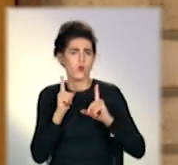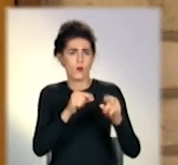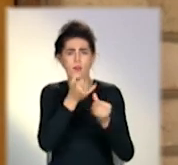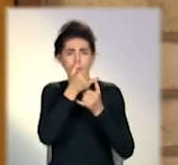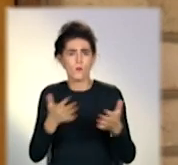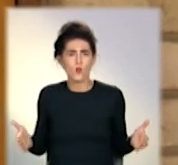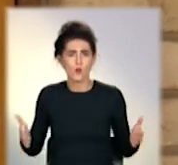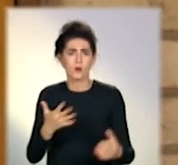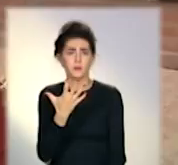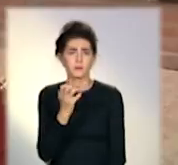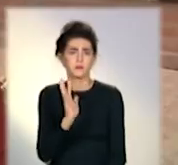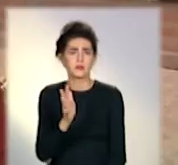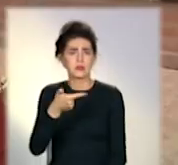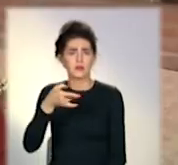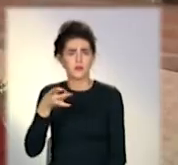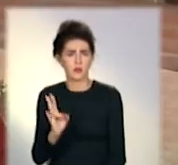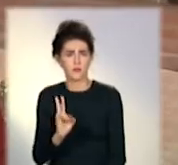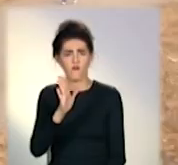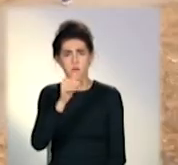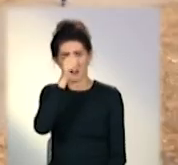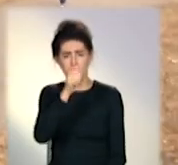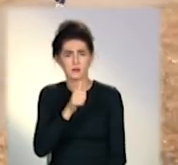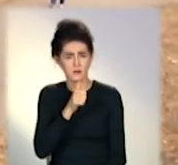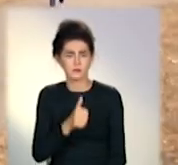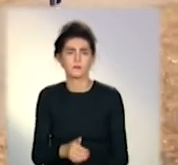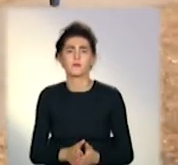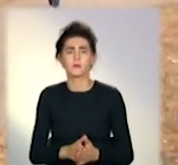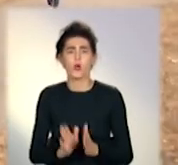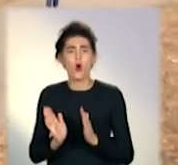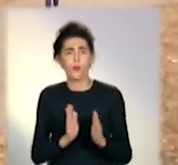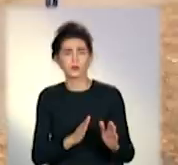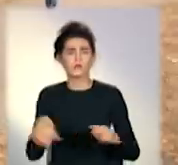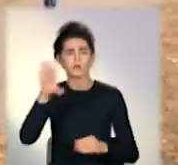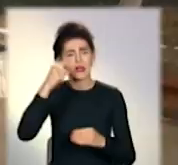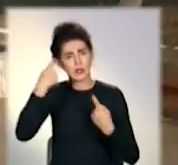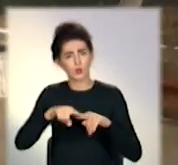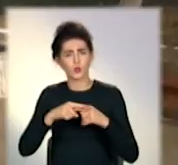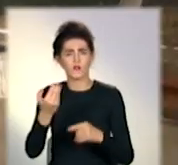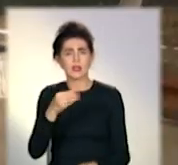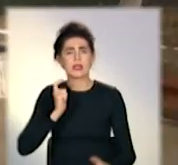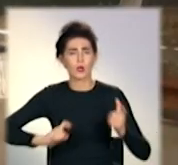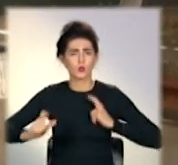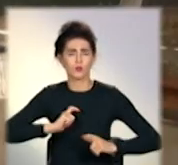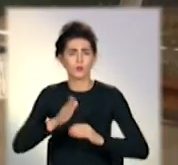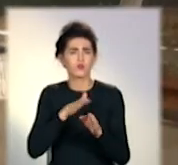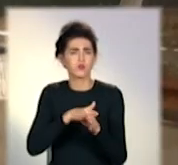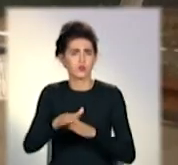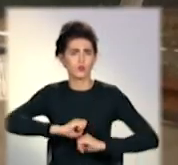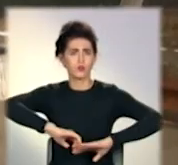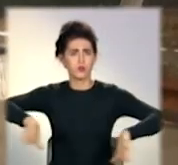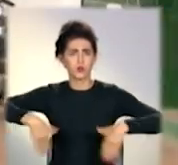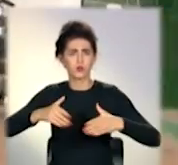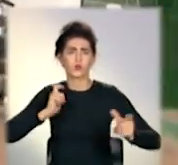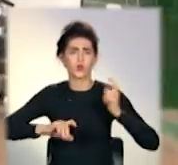550 гривень в місяць. А ось у гуртожитку технологічного технікуму майже порожня, тому що більшість